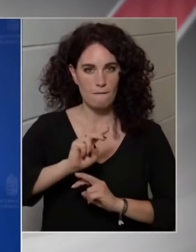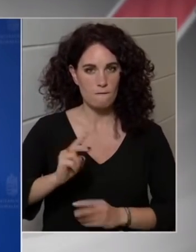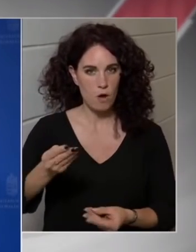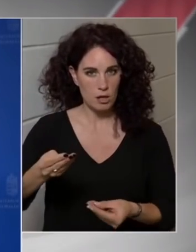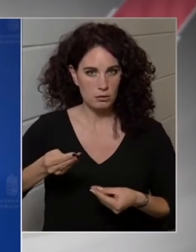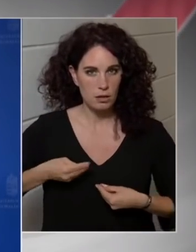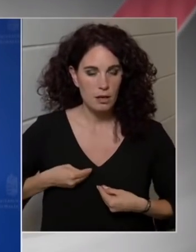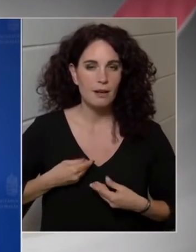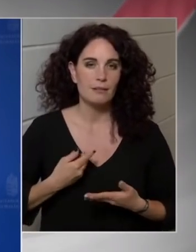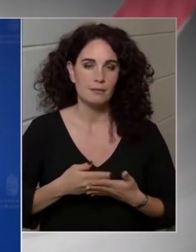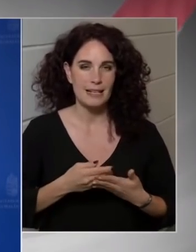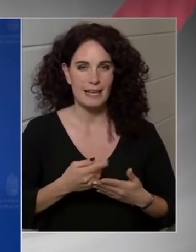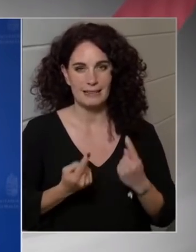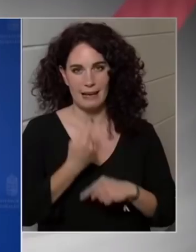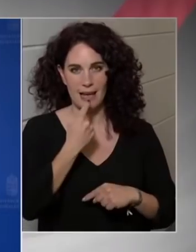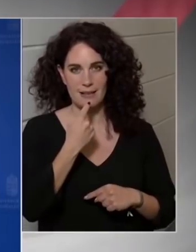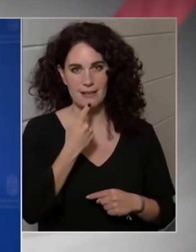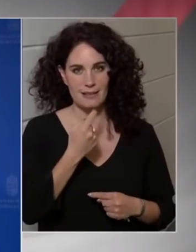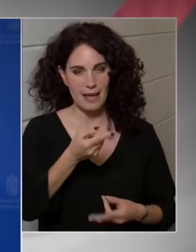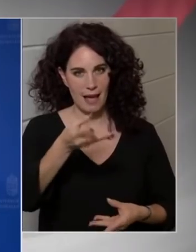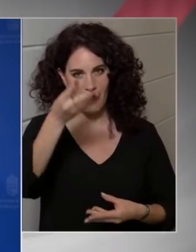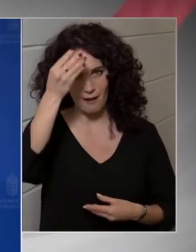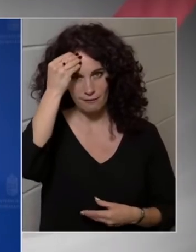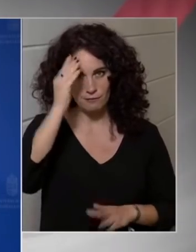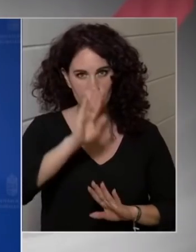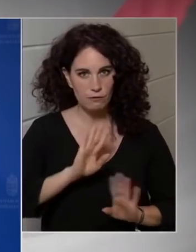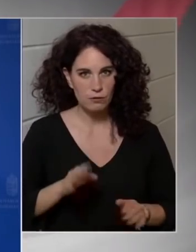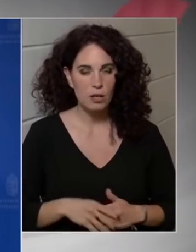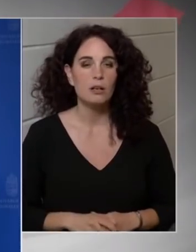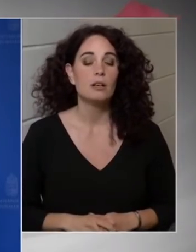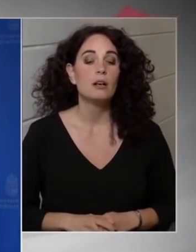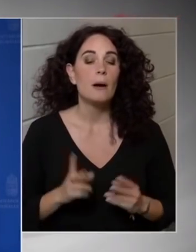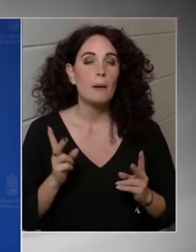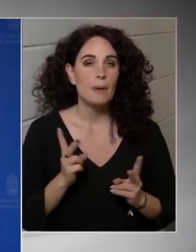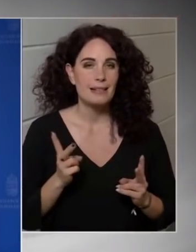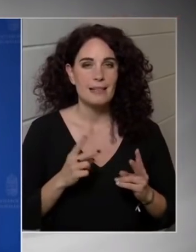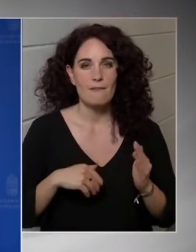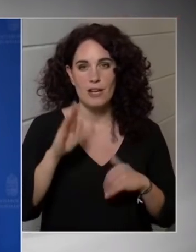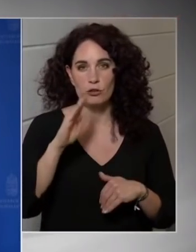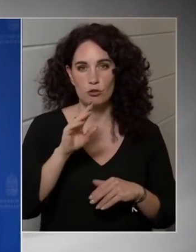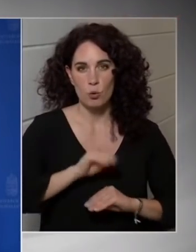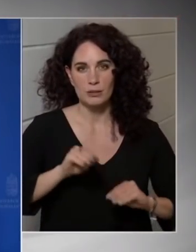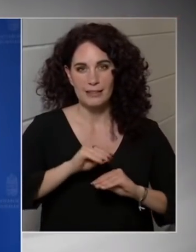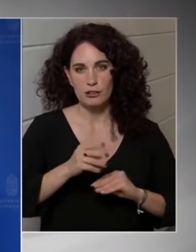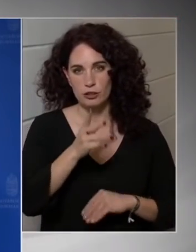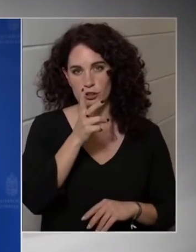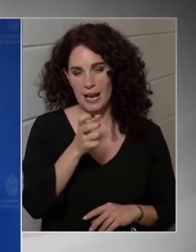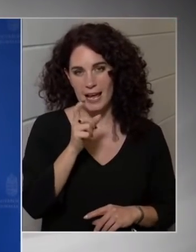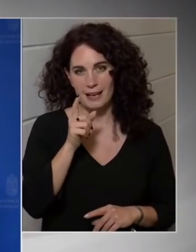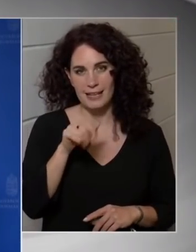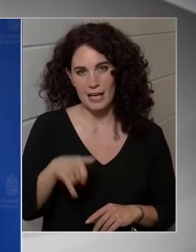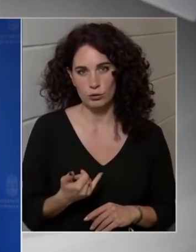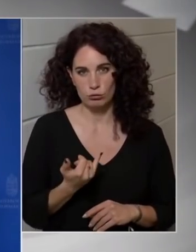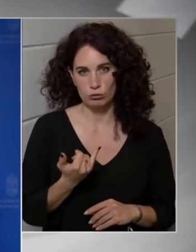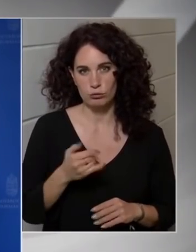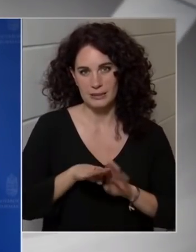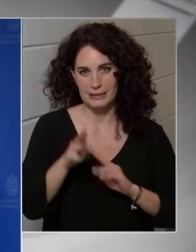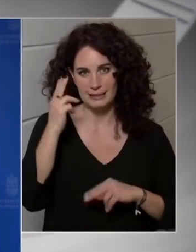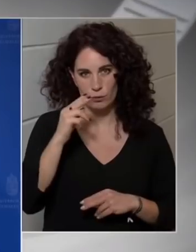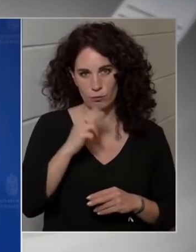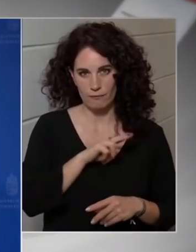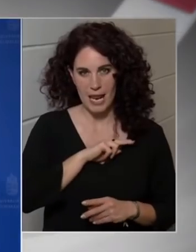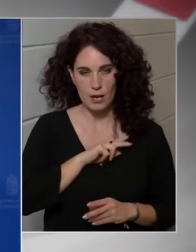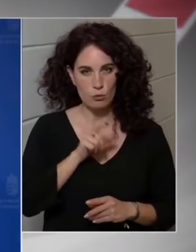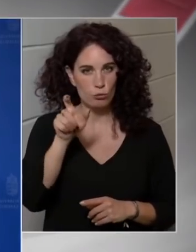nyelvet. Természetesen azt át lehet tekinteni, miután a felsőoktatásnak új felelőse van, Csák János miniszter úr személyében. Azt át lehet